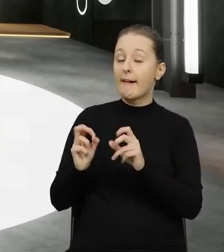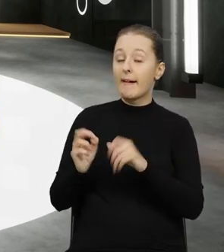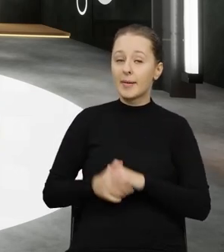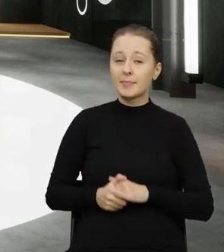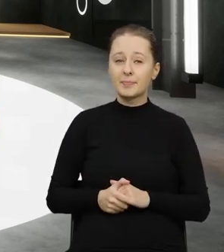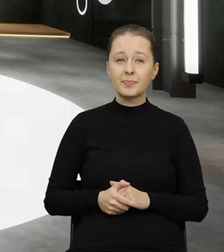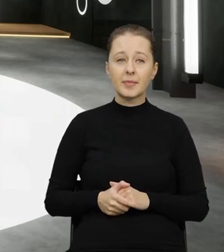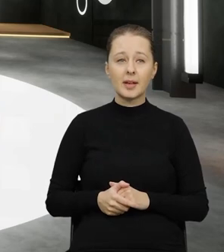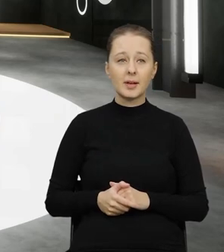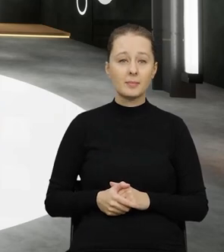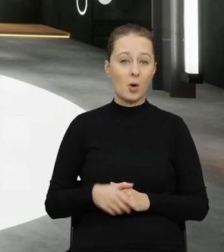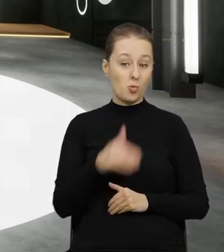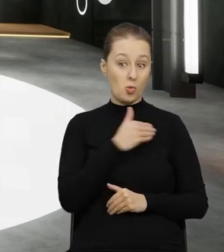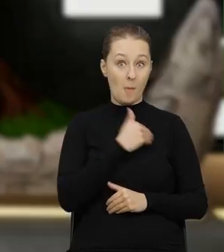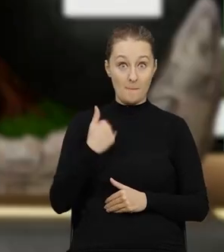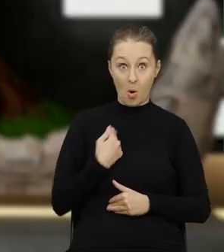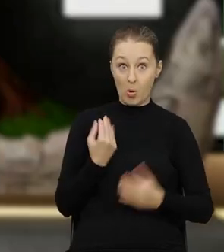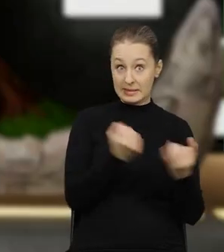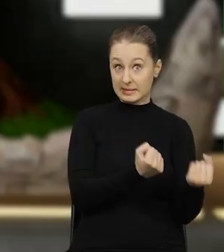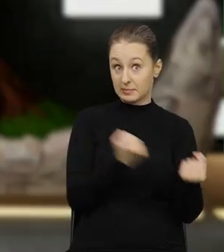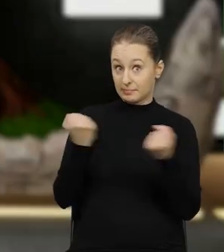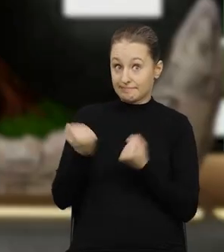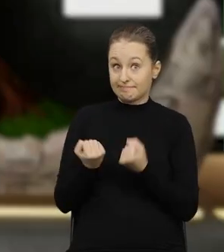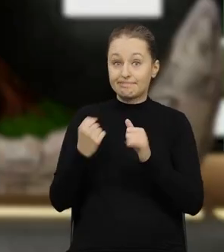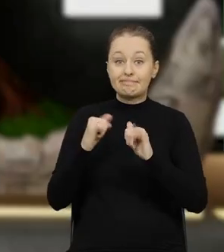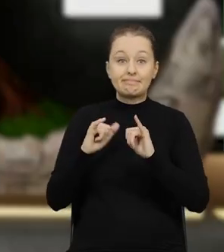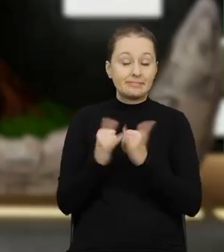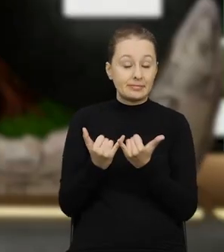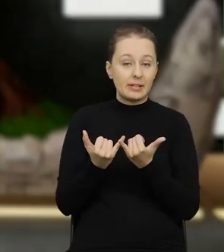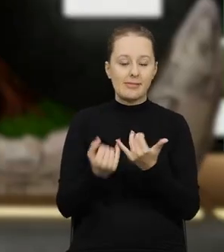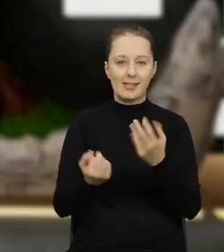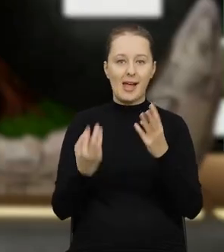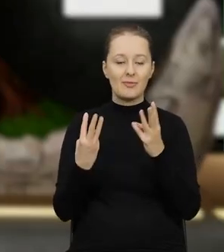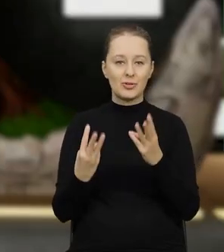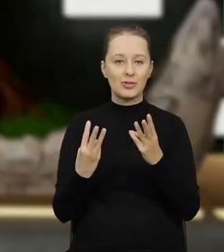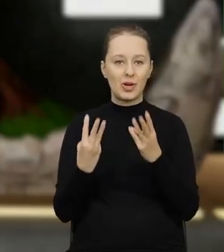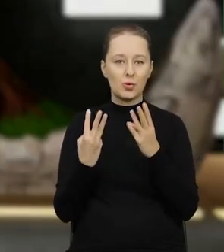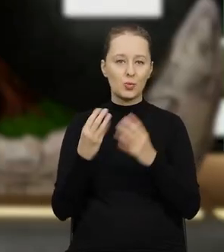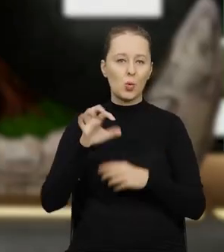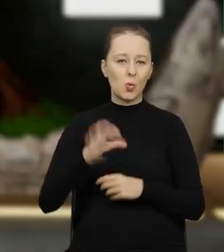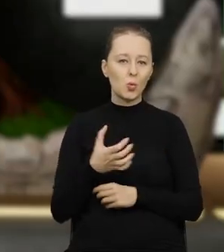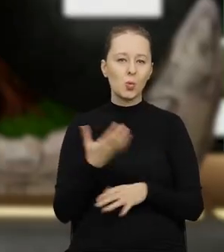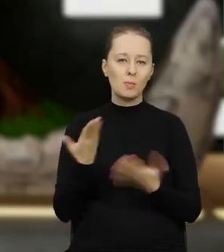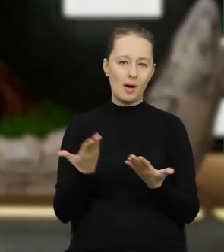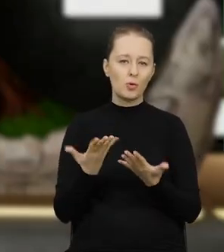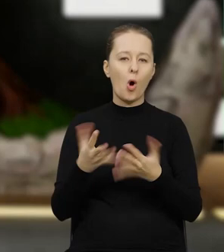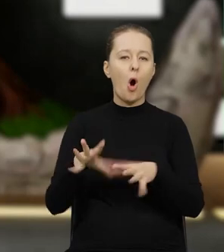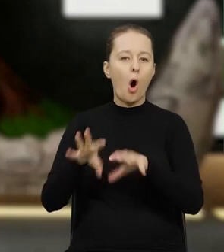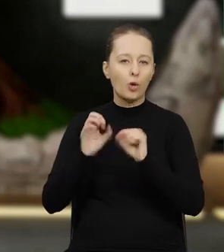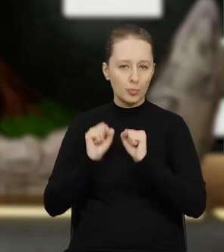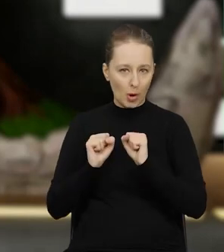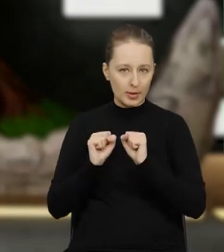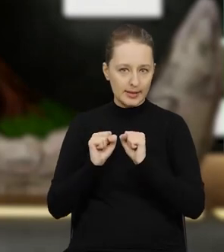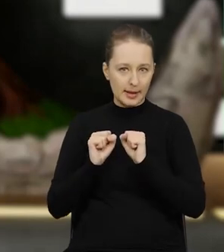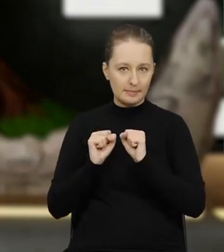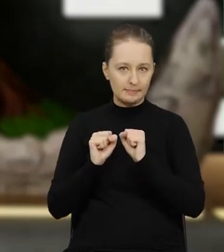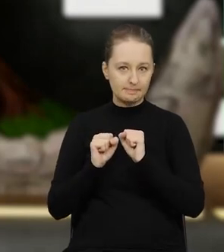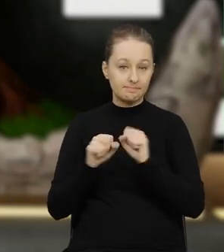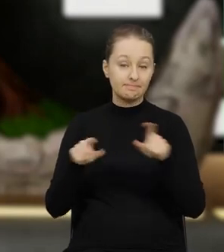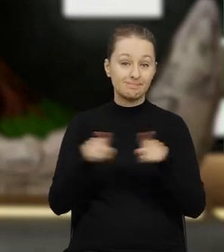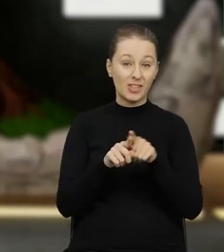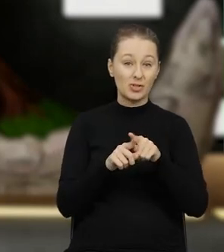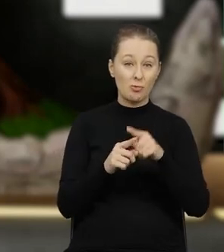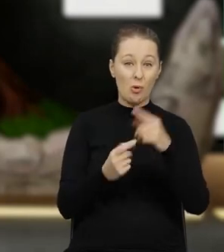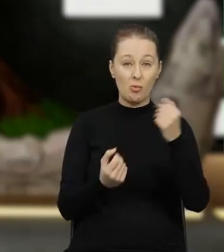Jeżeli chodzi o przywóz do Polski, no to tutaj najważniejsze podmioty to jest odbiorca i